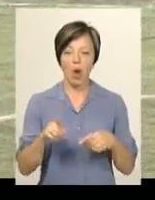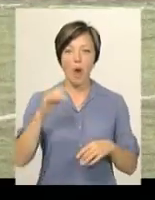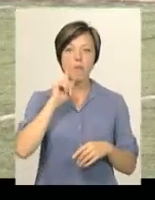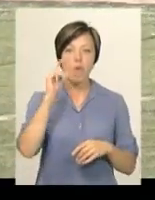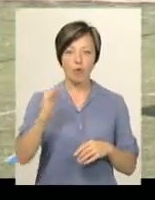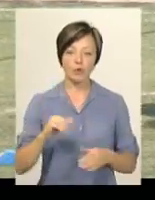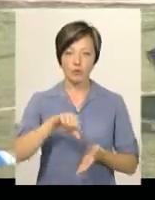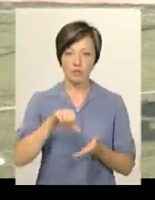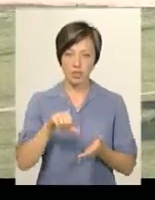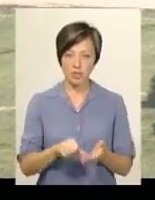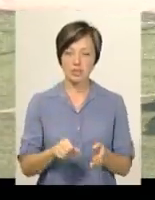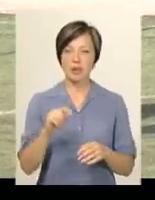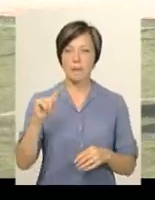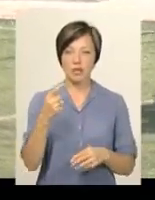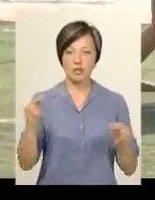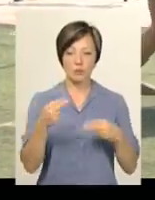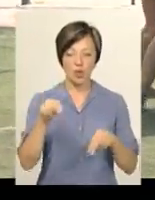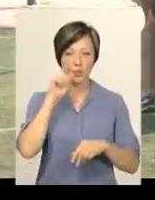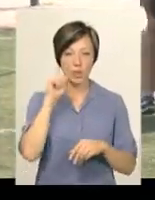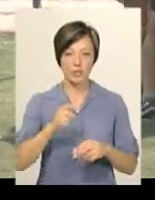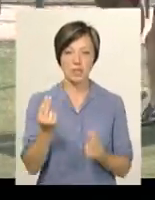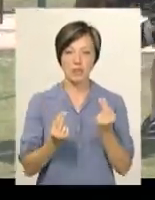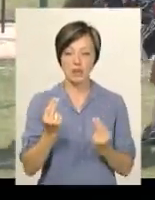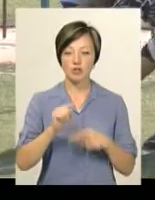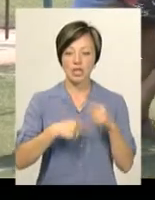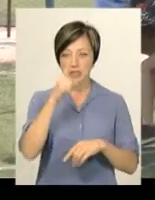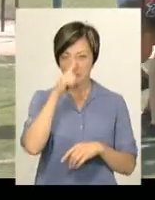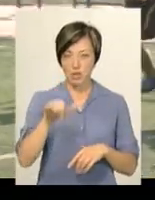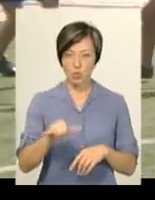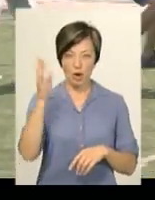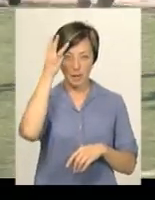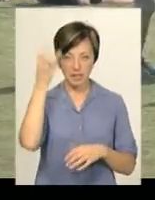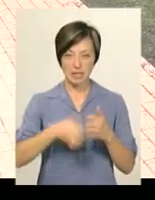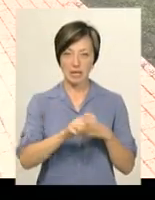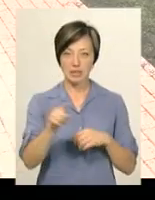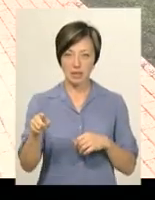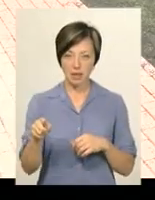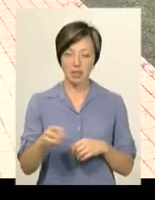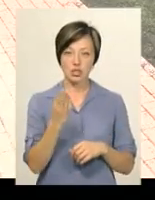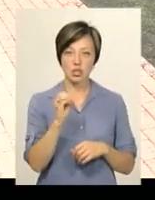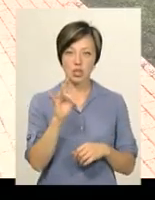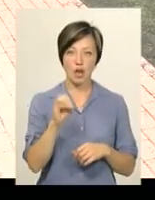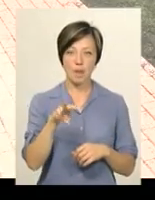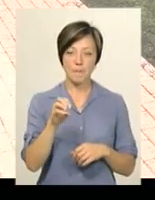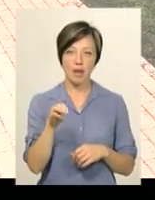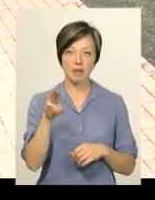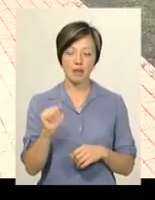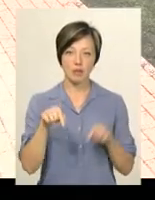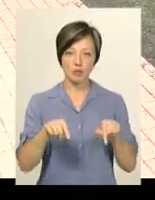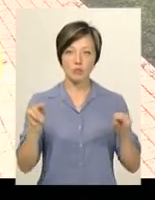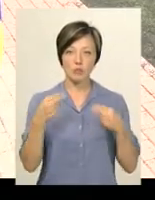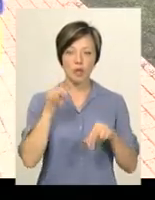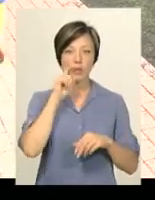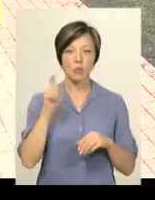гравці Хмельницького «Буревісника» за першість чемпіонату України зіграють за місяць у Хмельницькому. Серед них – Єгор Шеремета. «На цьому чемпіонаті